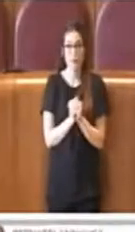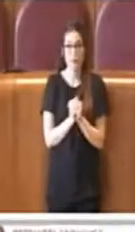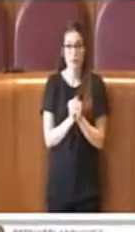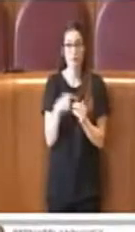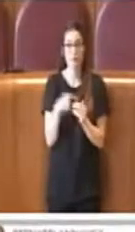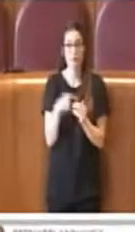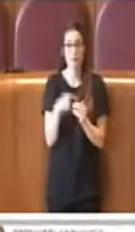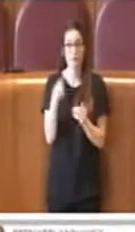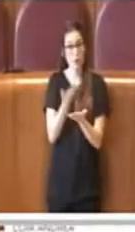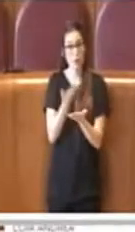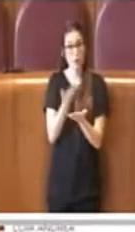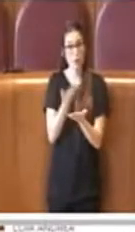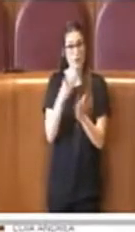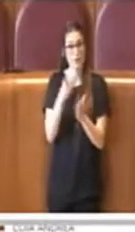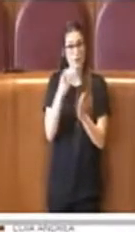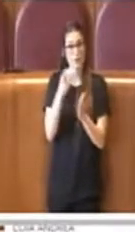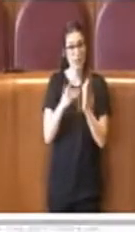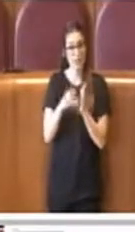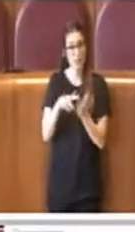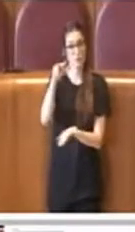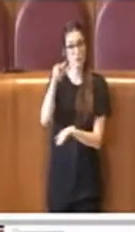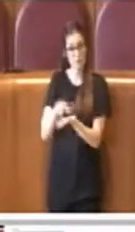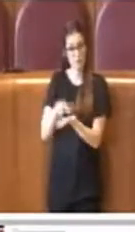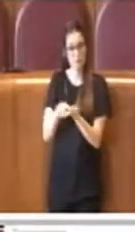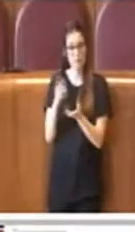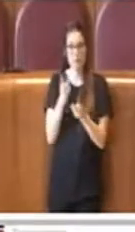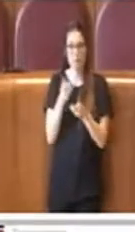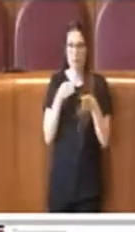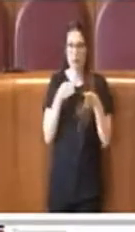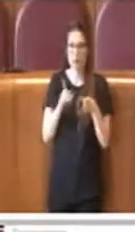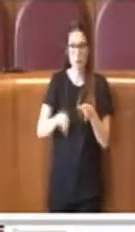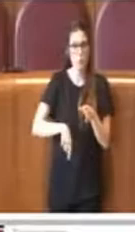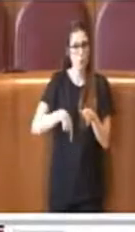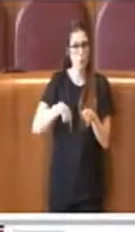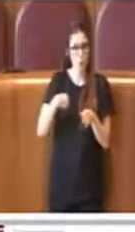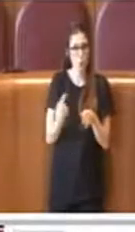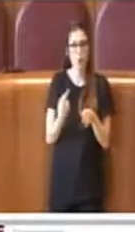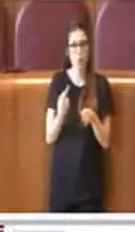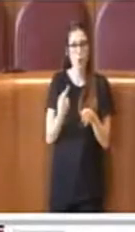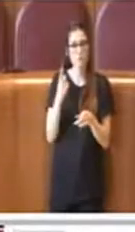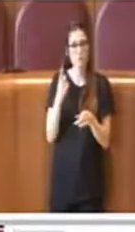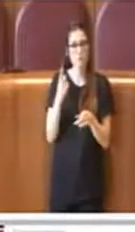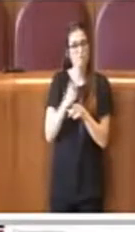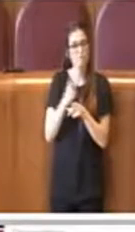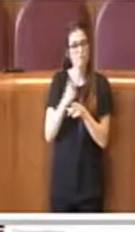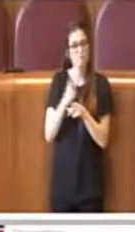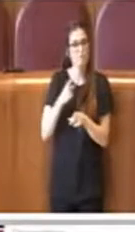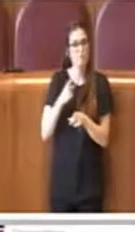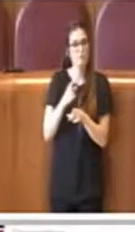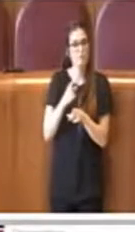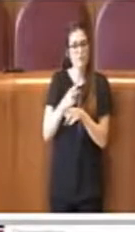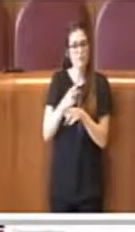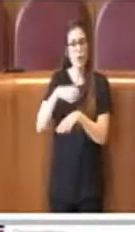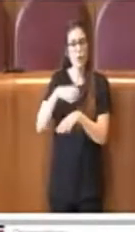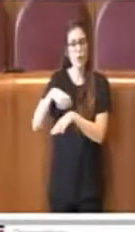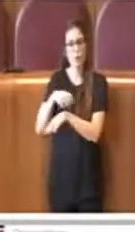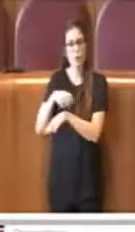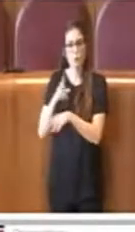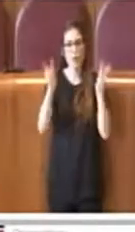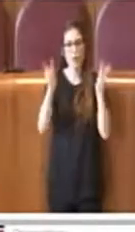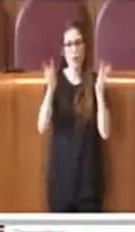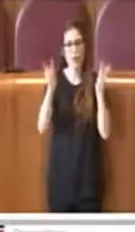approviamo a questa proposta di delibera dopo un lungo percorso, nato dall'esigenza di riformare le consulte sul tema della